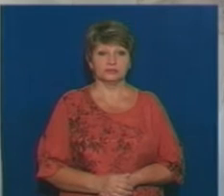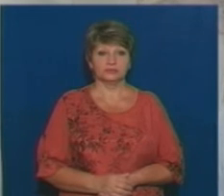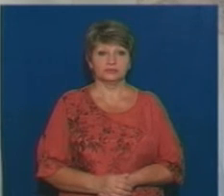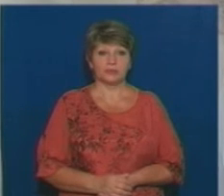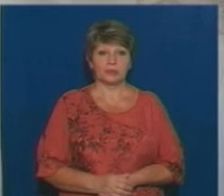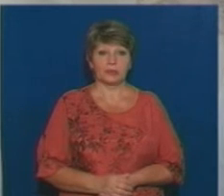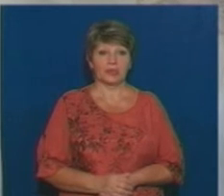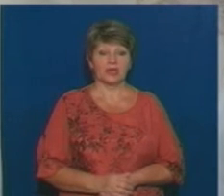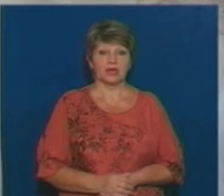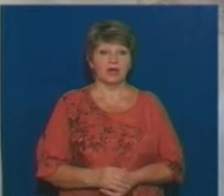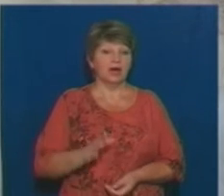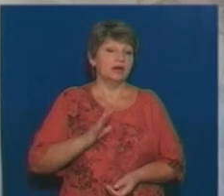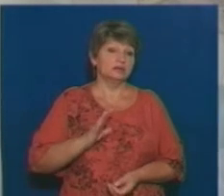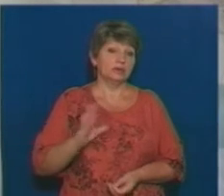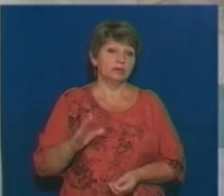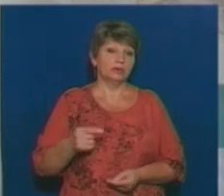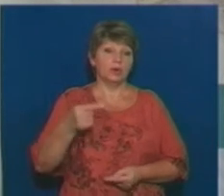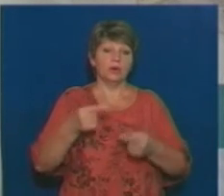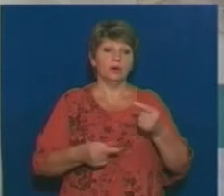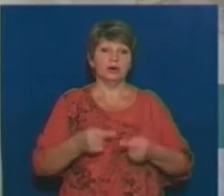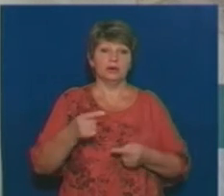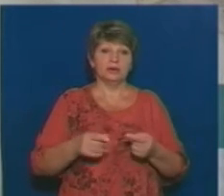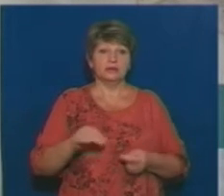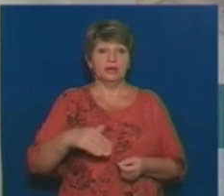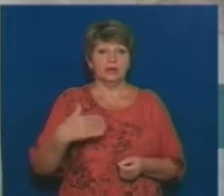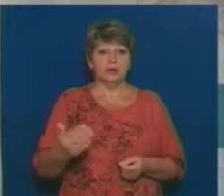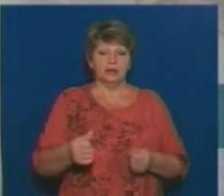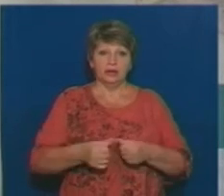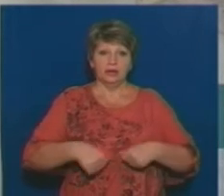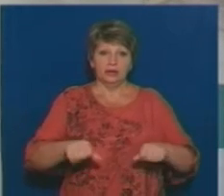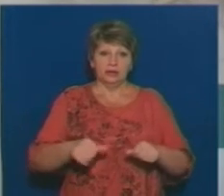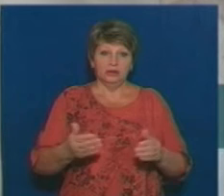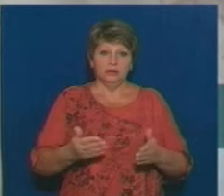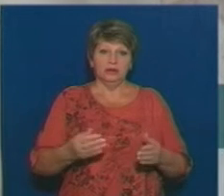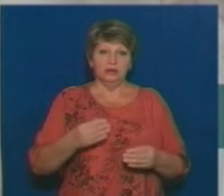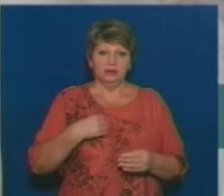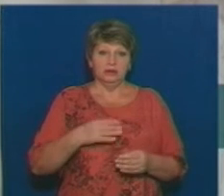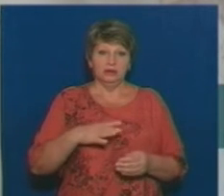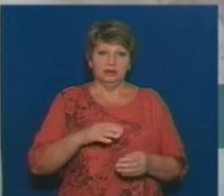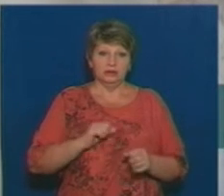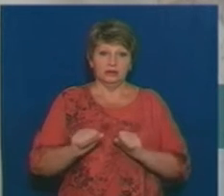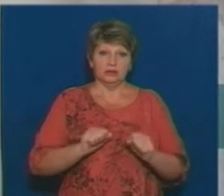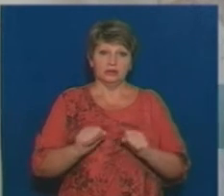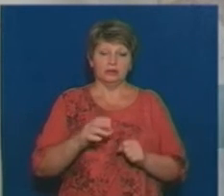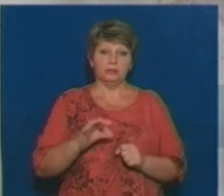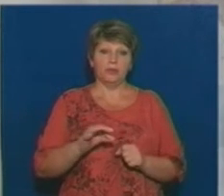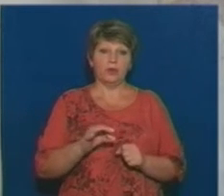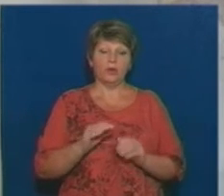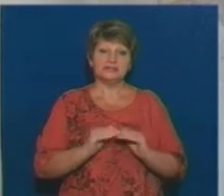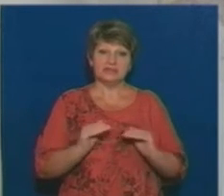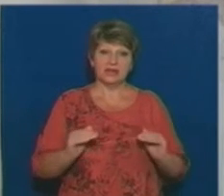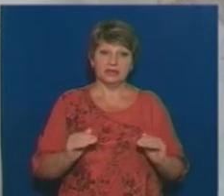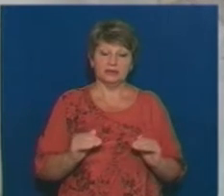Не було критики з боку комісії, яку я очолював по харчуванню дітей до шкільних навчальних закладів.